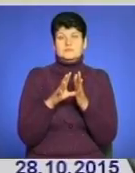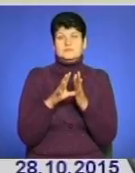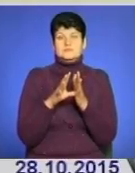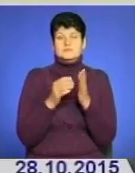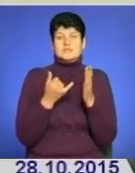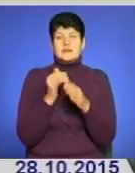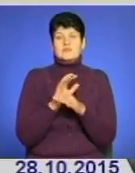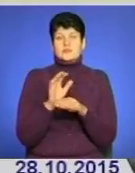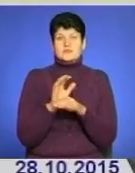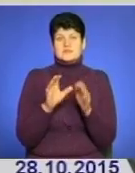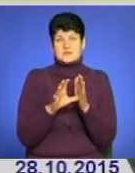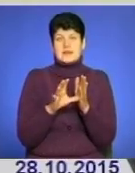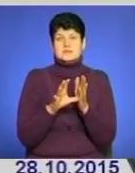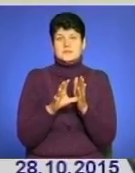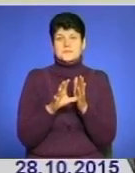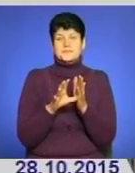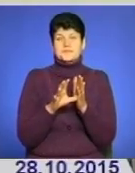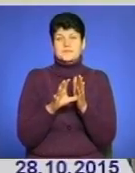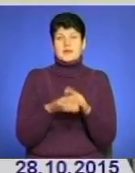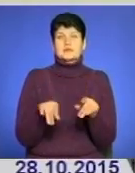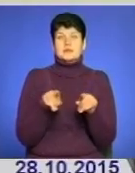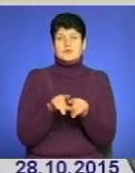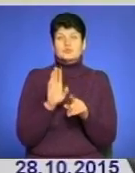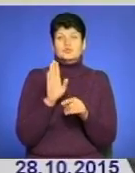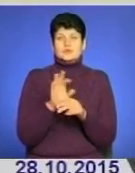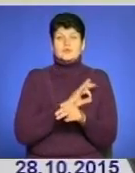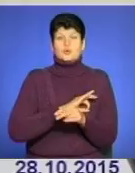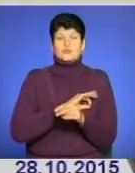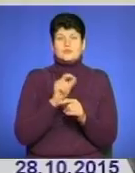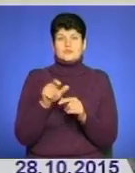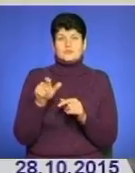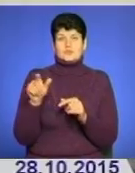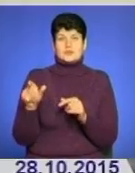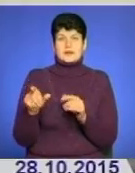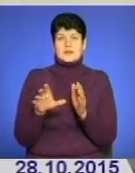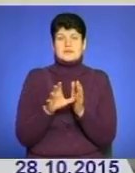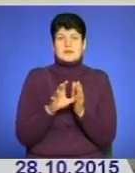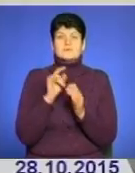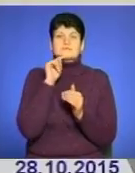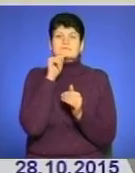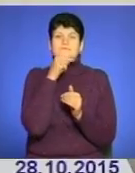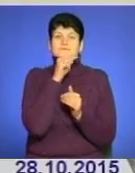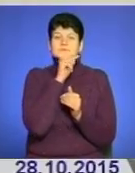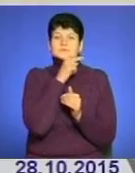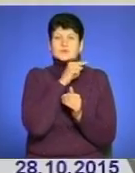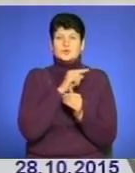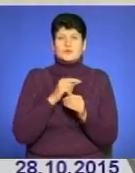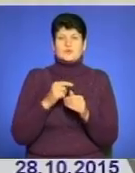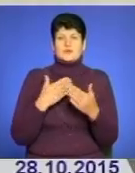для виробництва електроенергії, а також буде виховувати громадян енергоощадне ставлення до